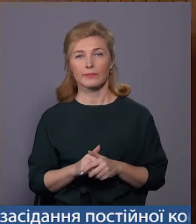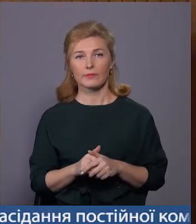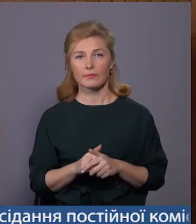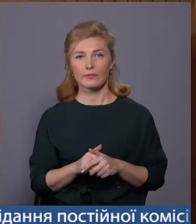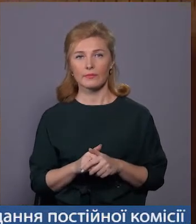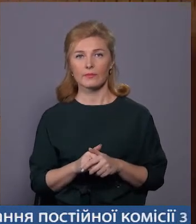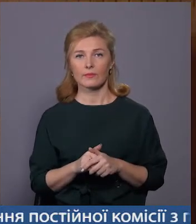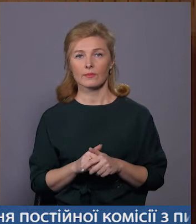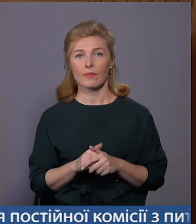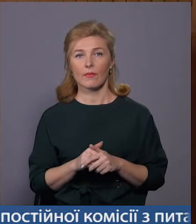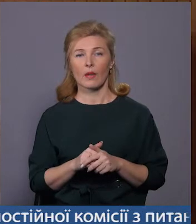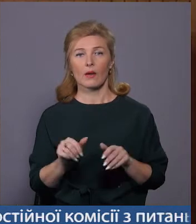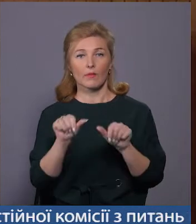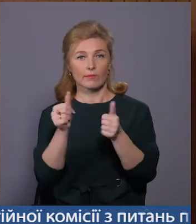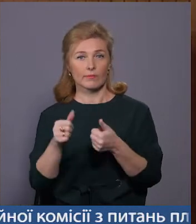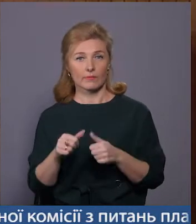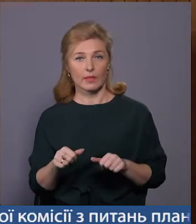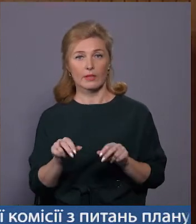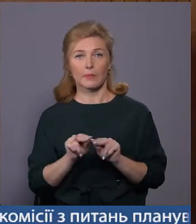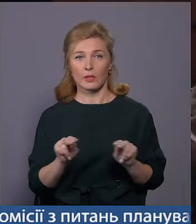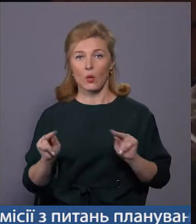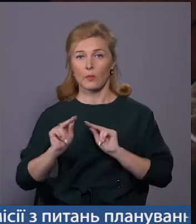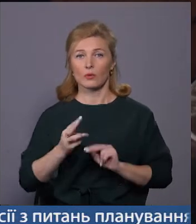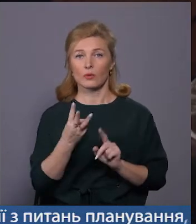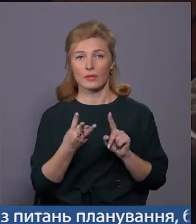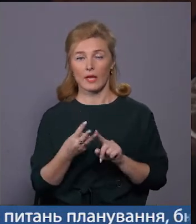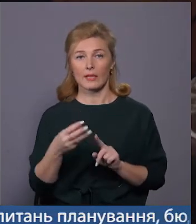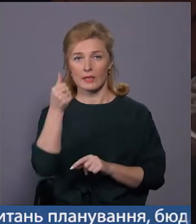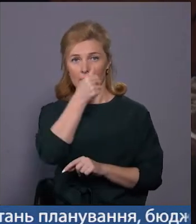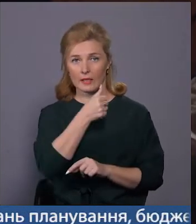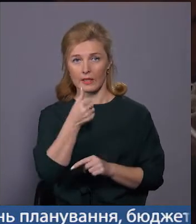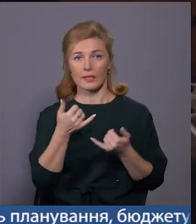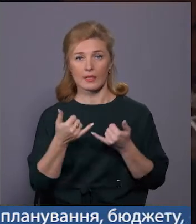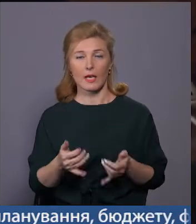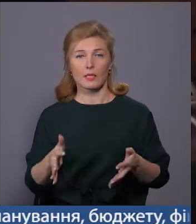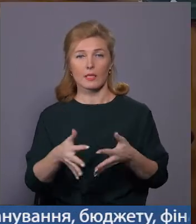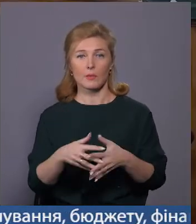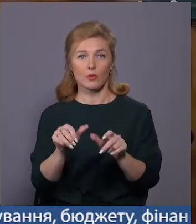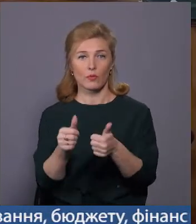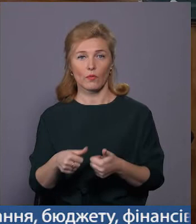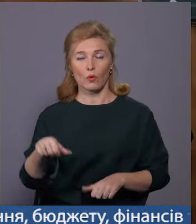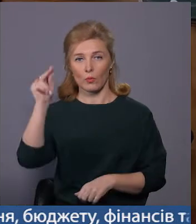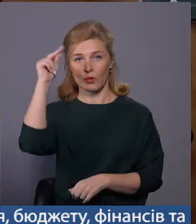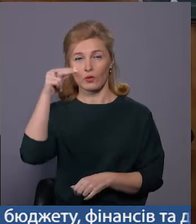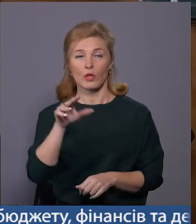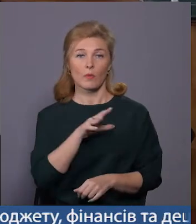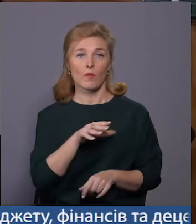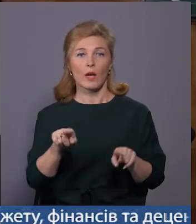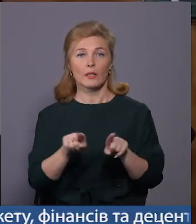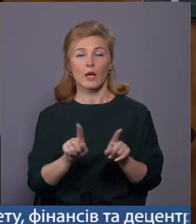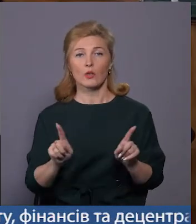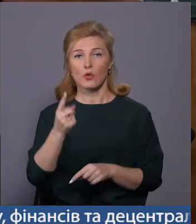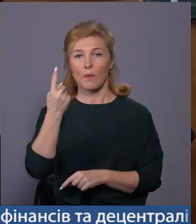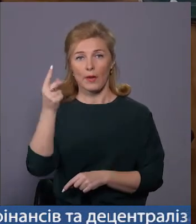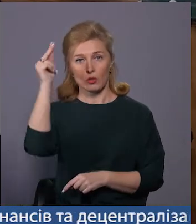У дистанційному форматі педагоги закладу працюють вже третій рік. Зараз – за змішаною формою навчання. Буває так, що перший урок